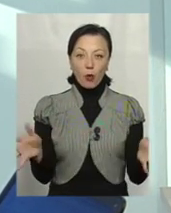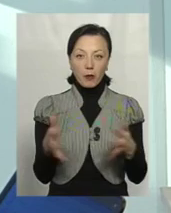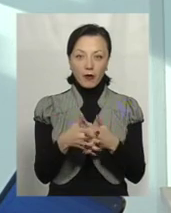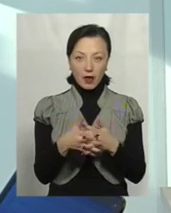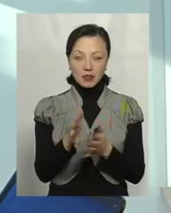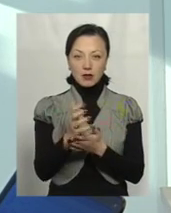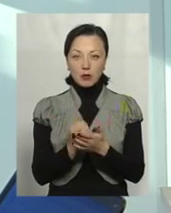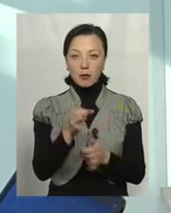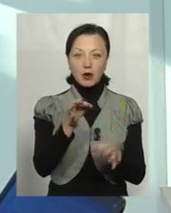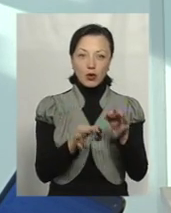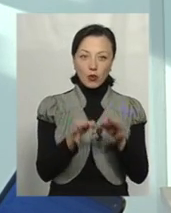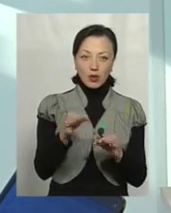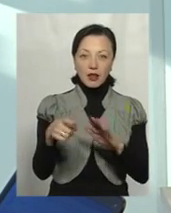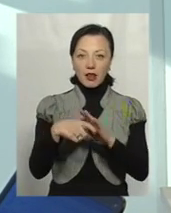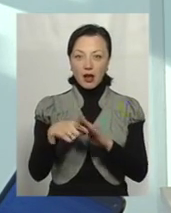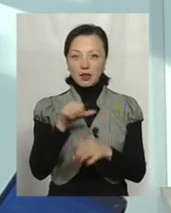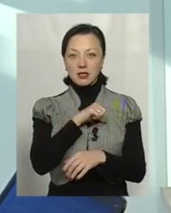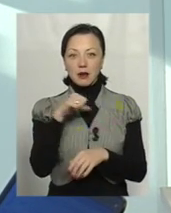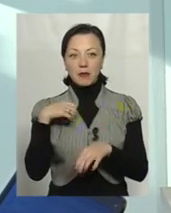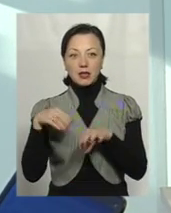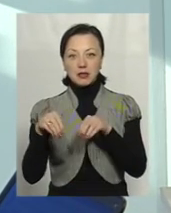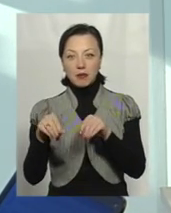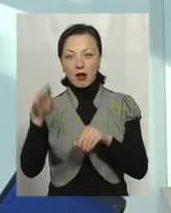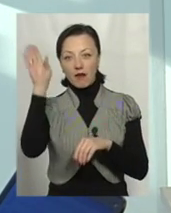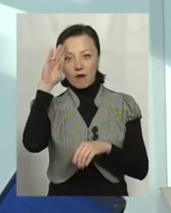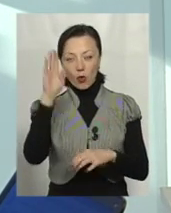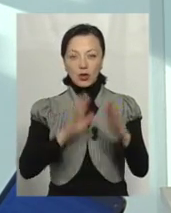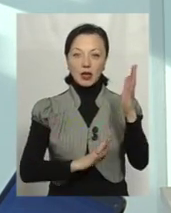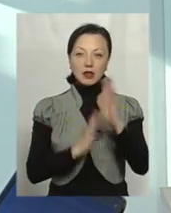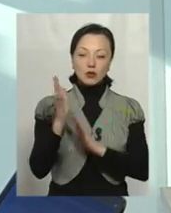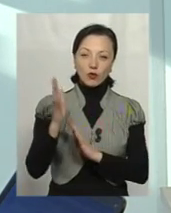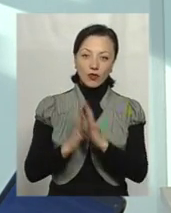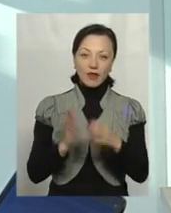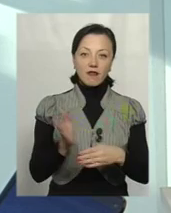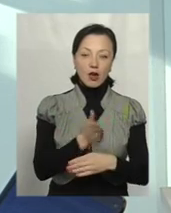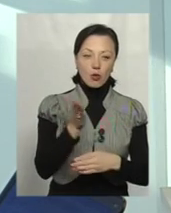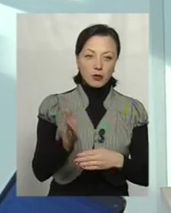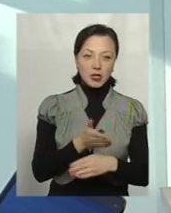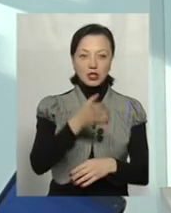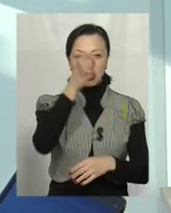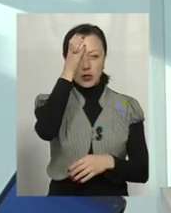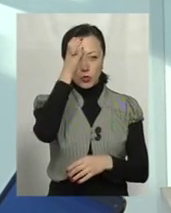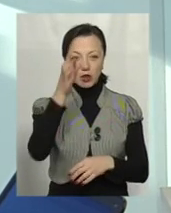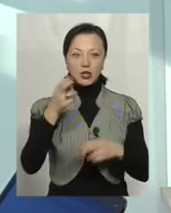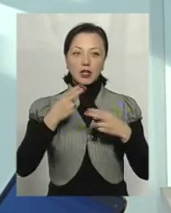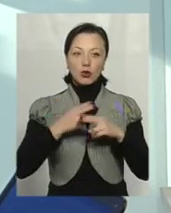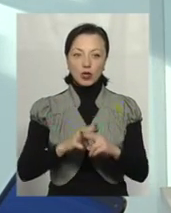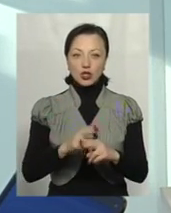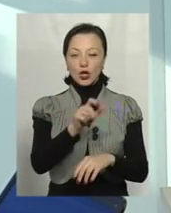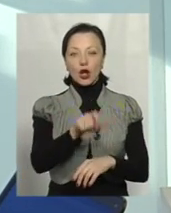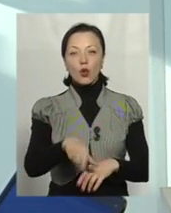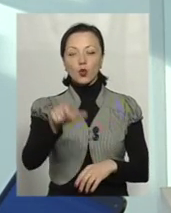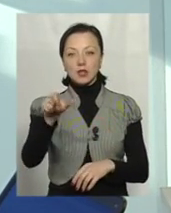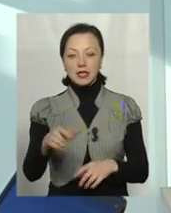ресурсів. Природні, надра землі, сама земля, водні, лісові, виробничі, інтелектуальні, технологічні людські